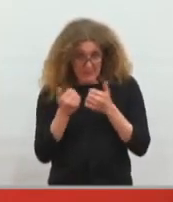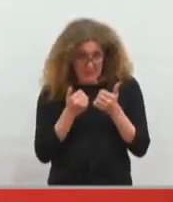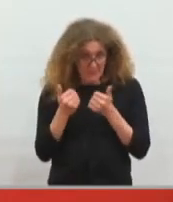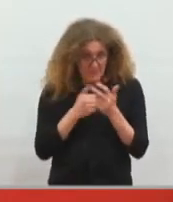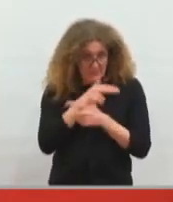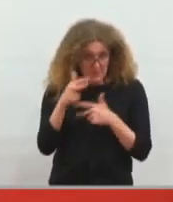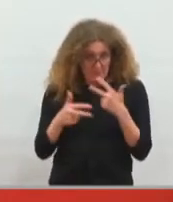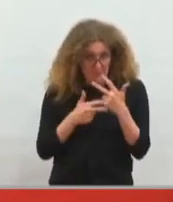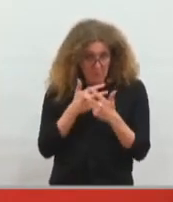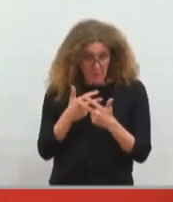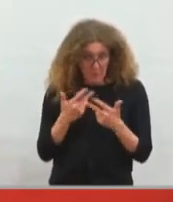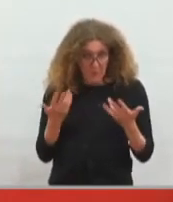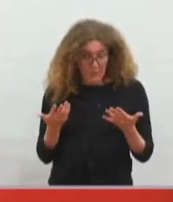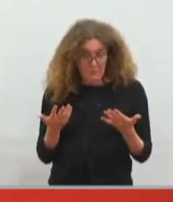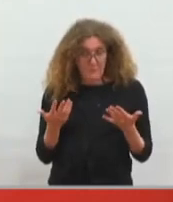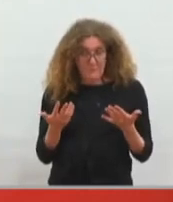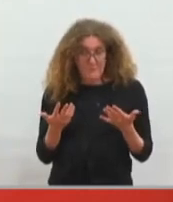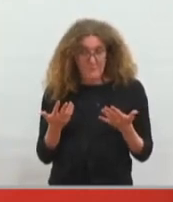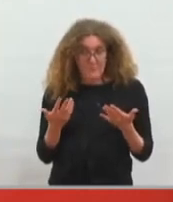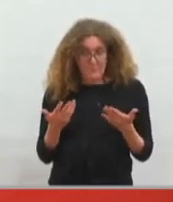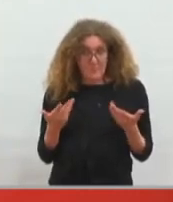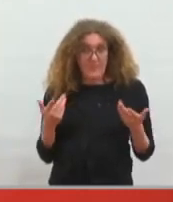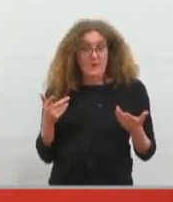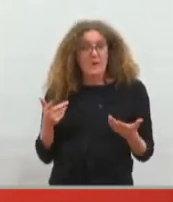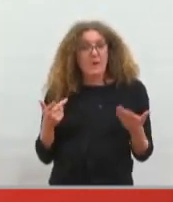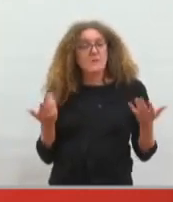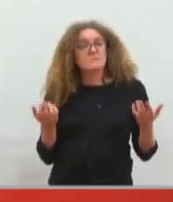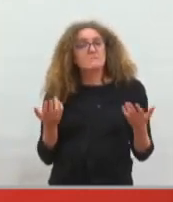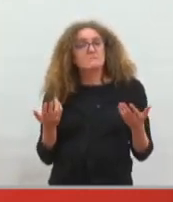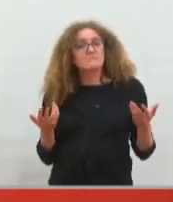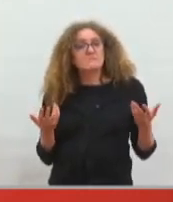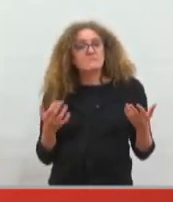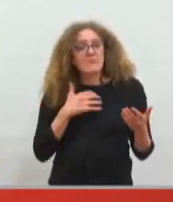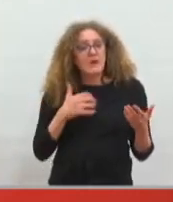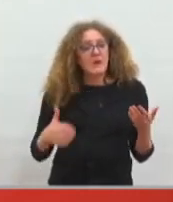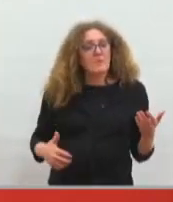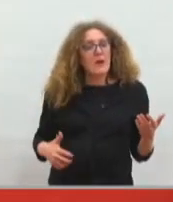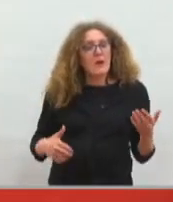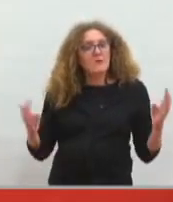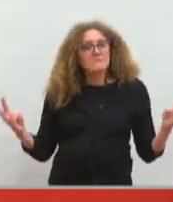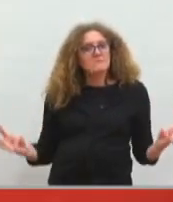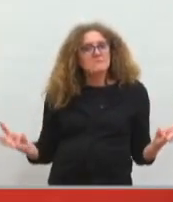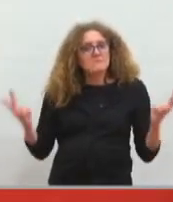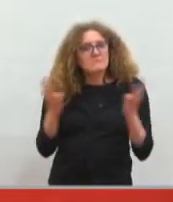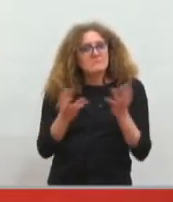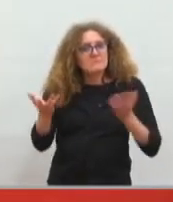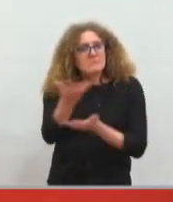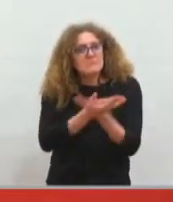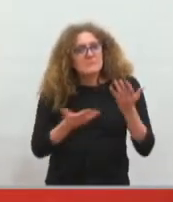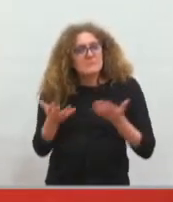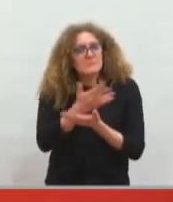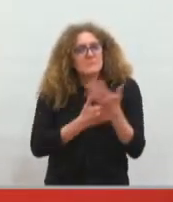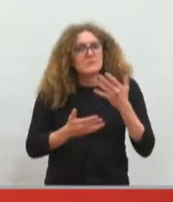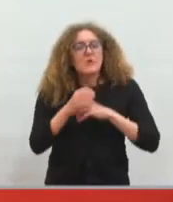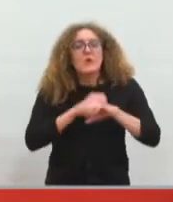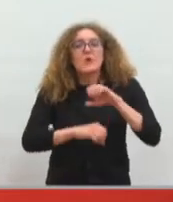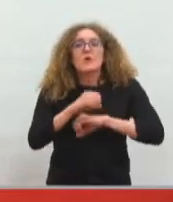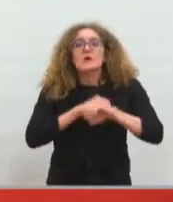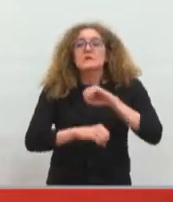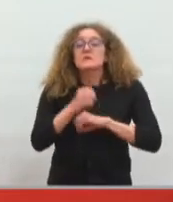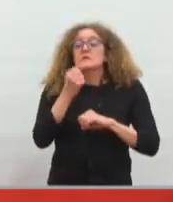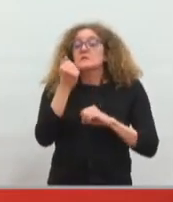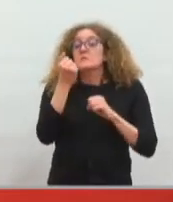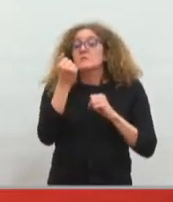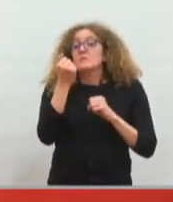métropole, le dialogue très fécond qui a eu lieu entre les maires, avec plusieurs conférences des maires sur